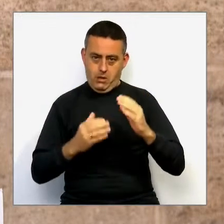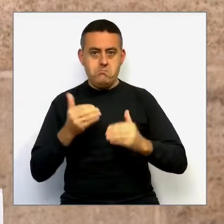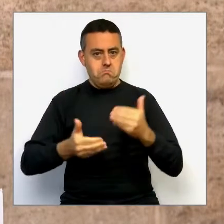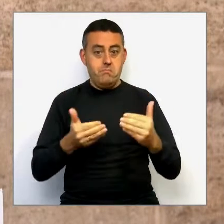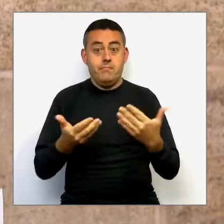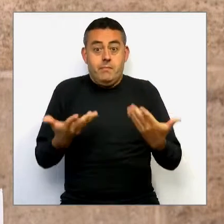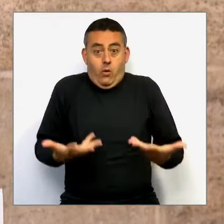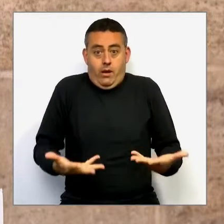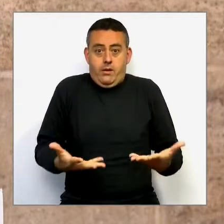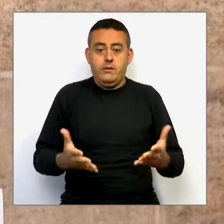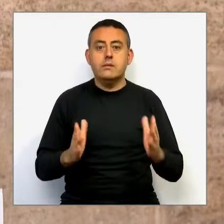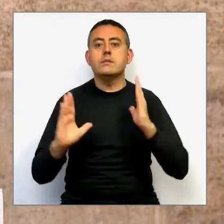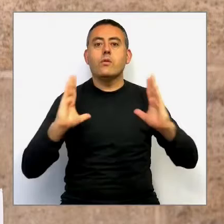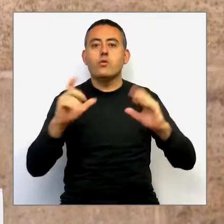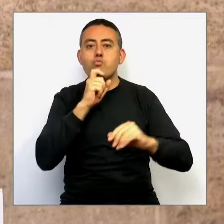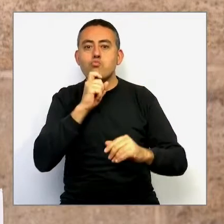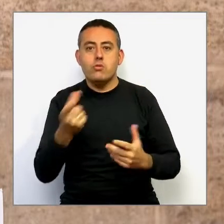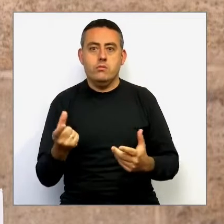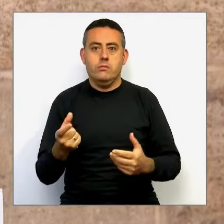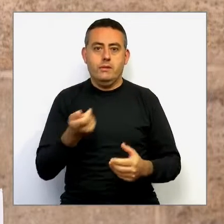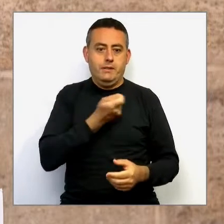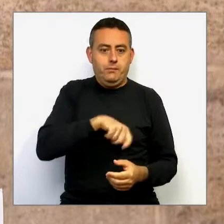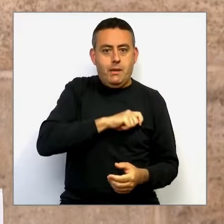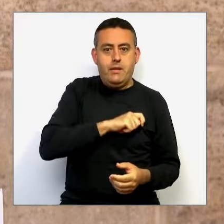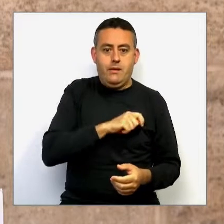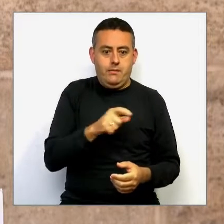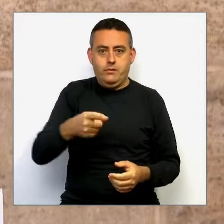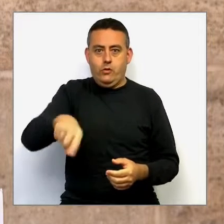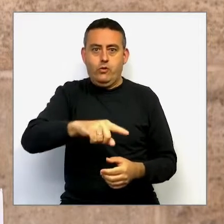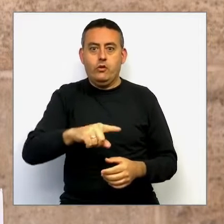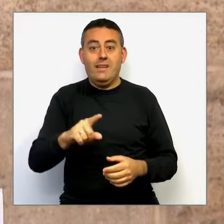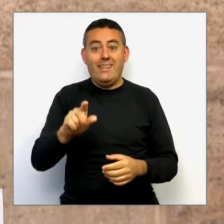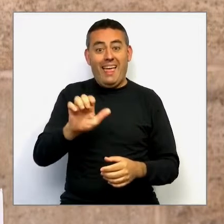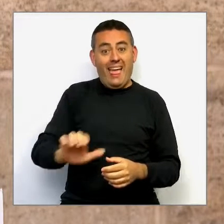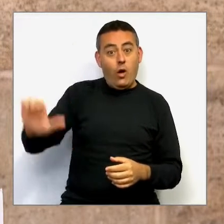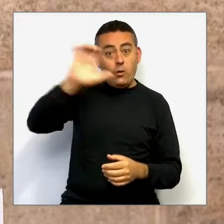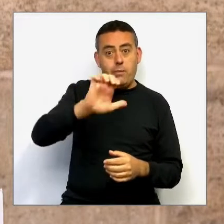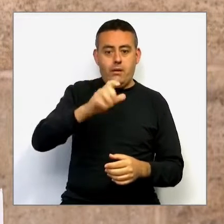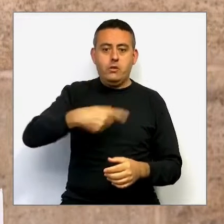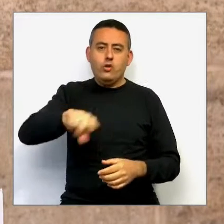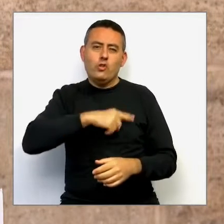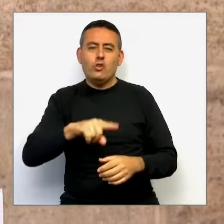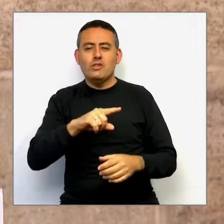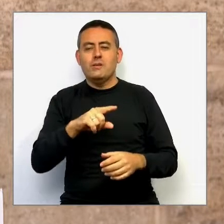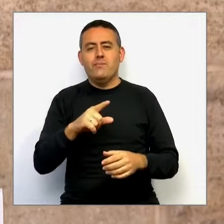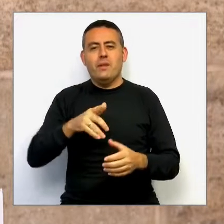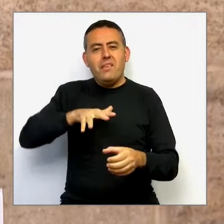posició única a Espanya i Europa. Som una de les regions d'Europa amb menys incidència de la pandèmia.